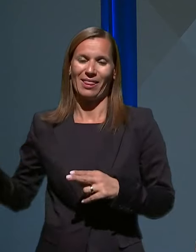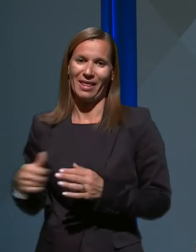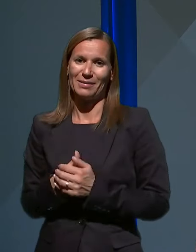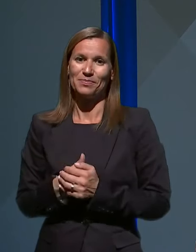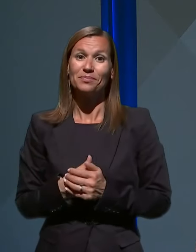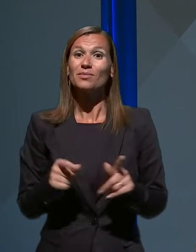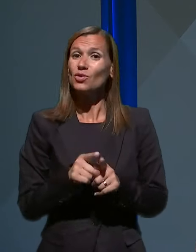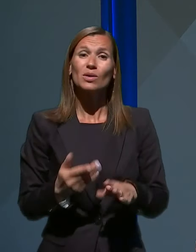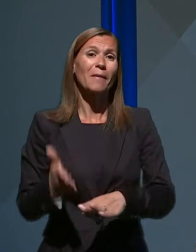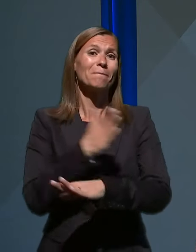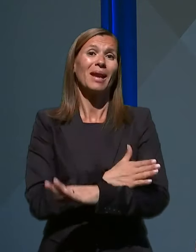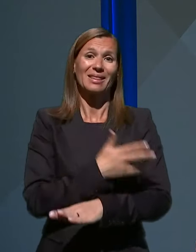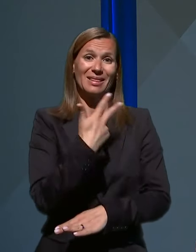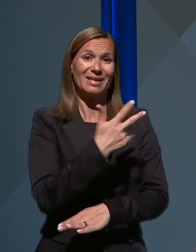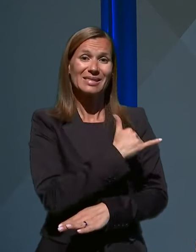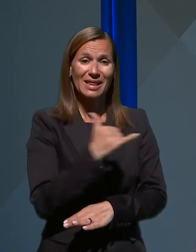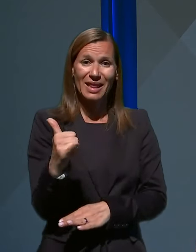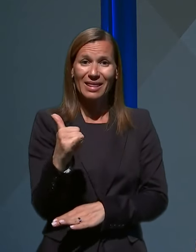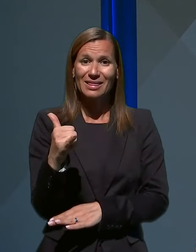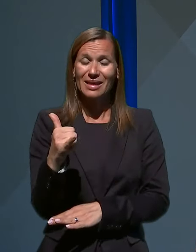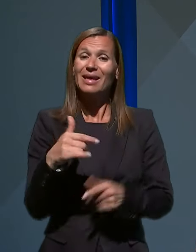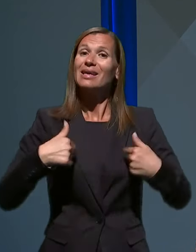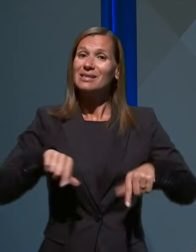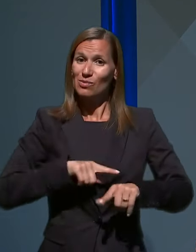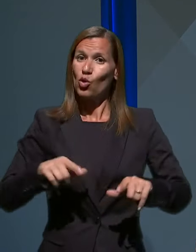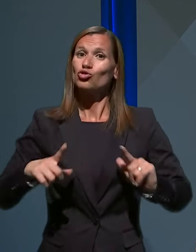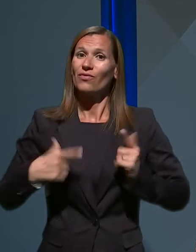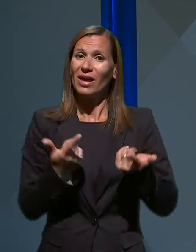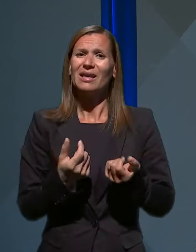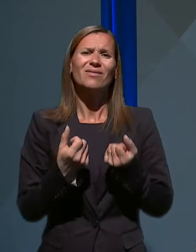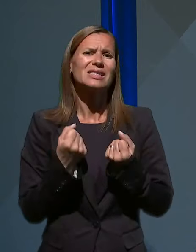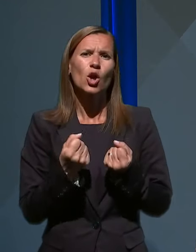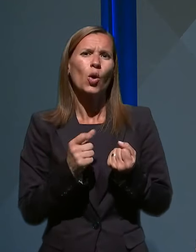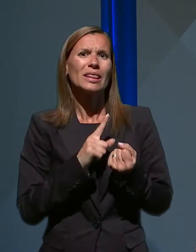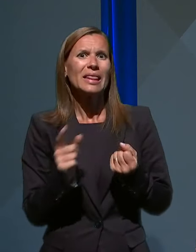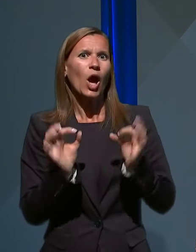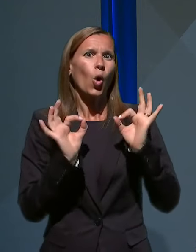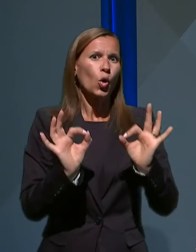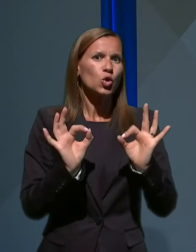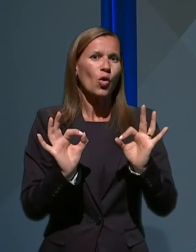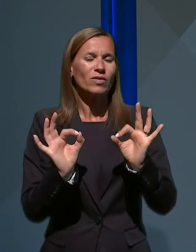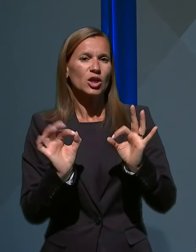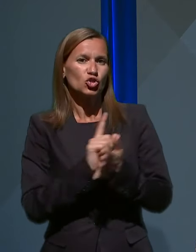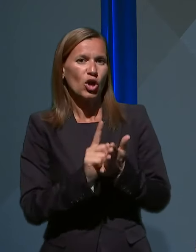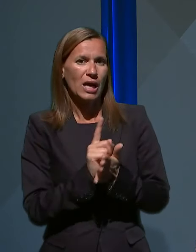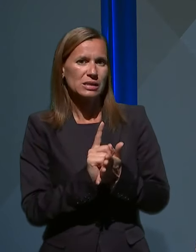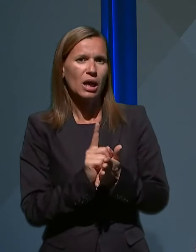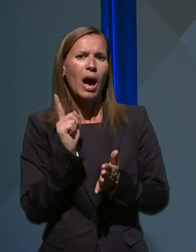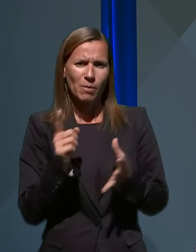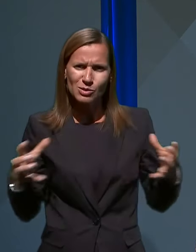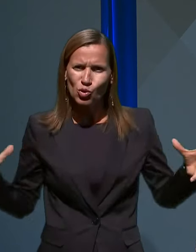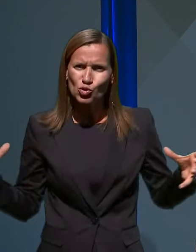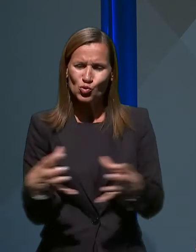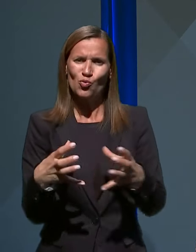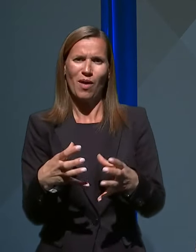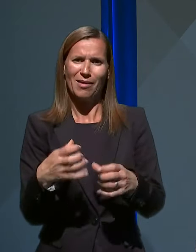30 leti smo živeli v zelo negotovih časih, pa smo znali stopiti skupaj,